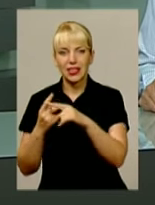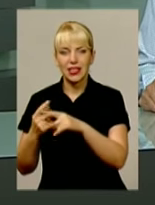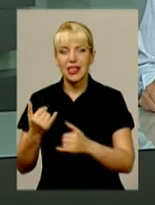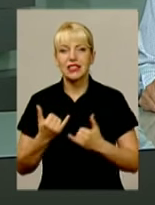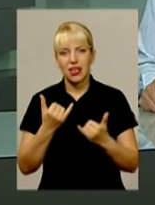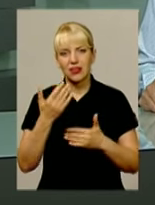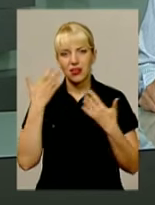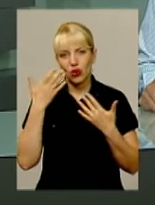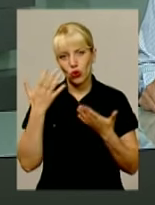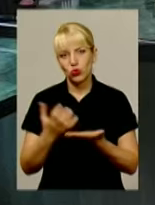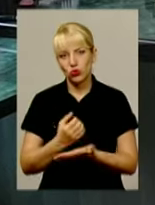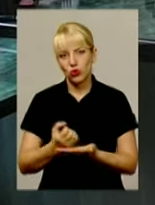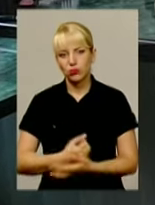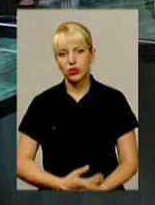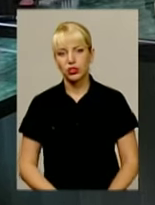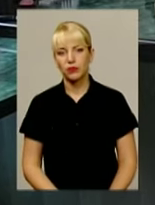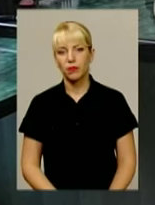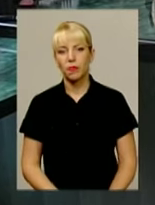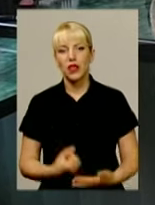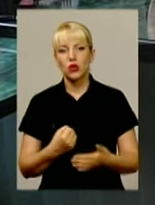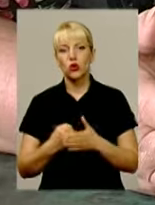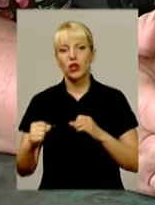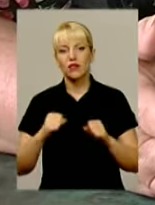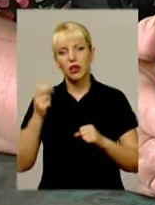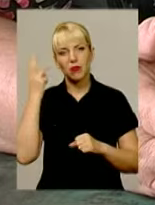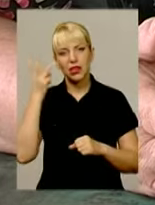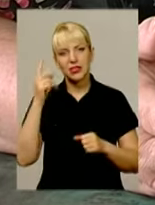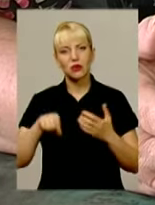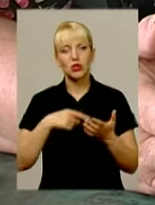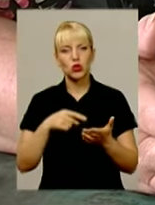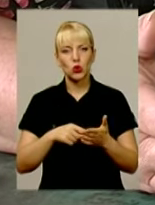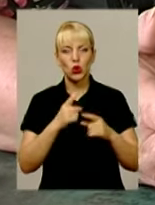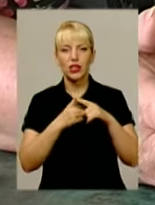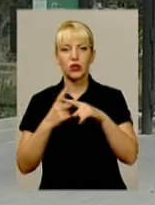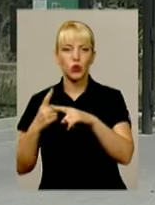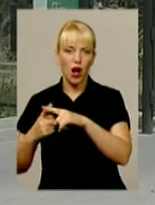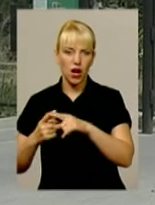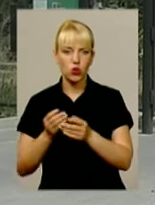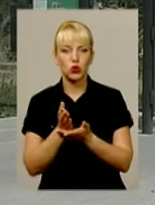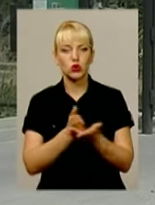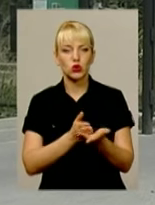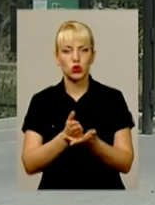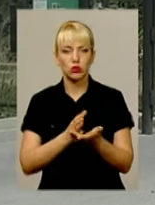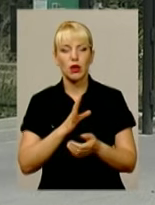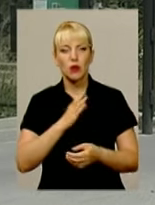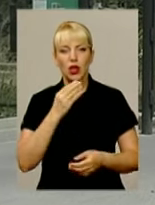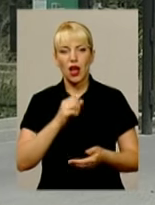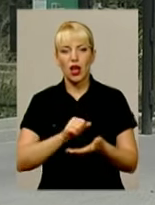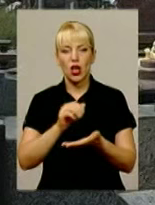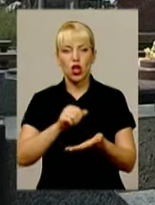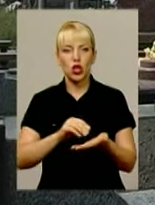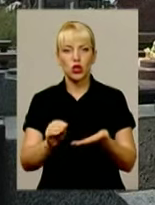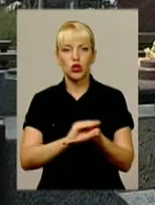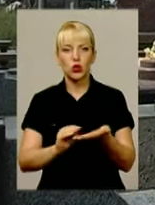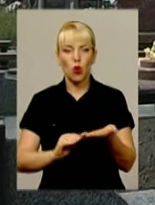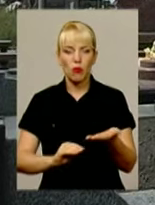Подробиці далі. До керівниці Хмельницької міської ритуальної служби Зої Івко надійшла доповідна від директора кладовища,